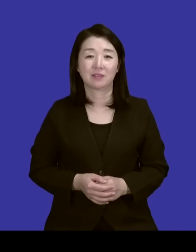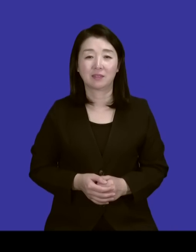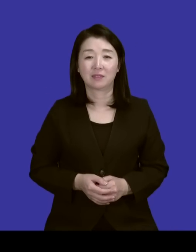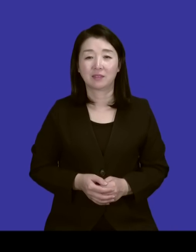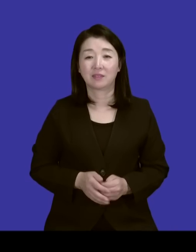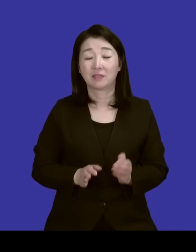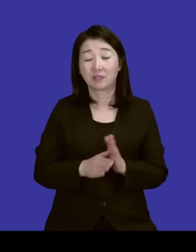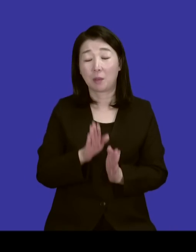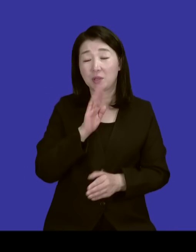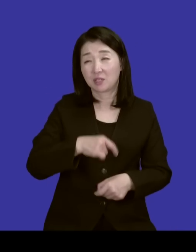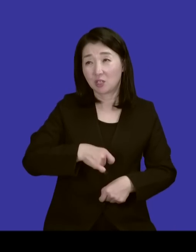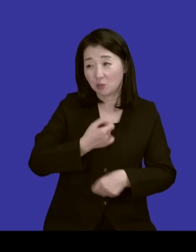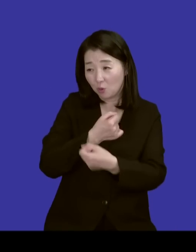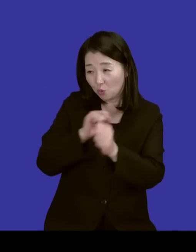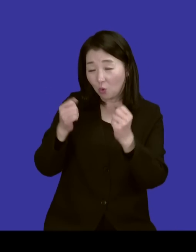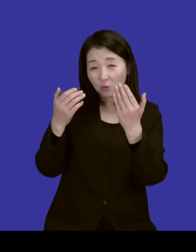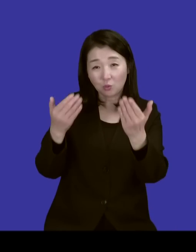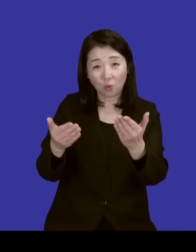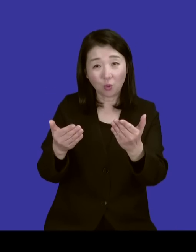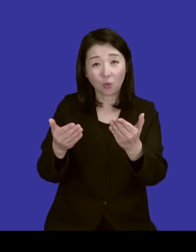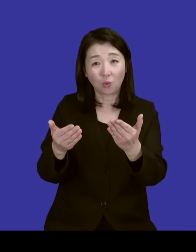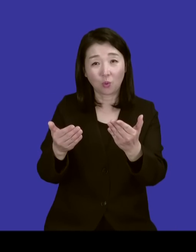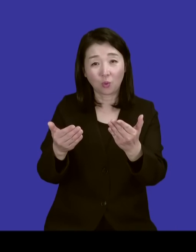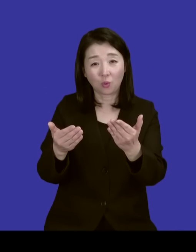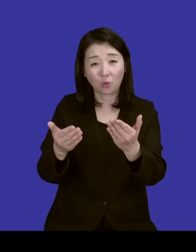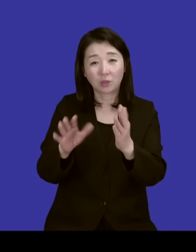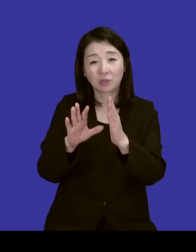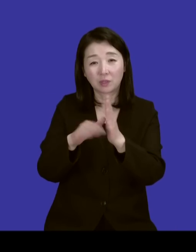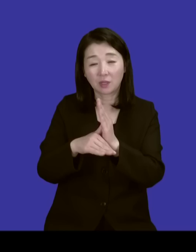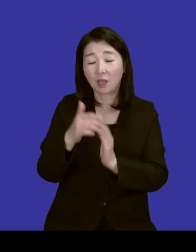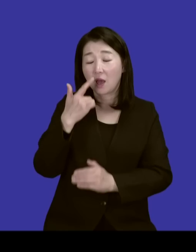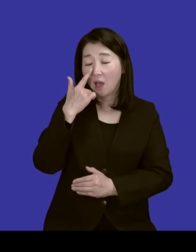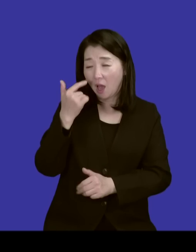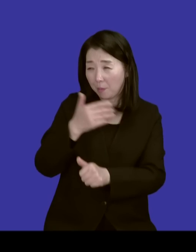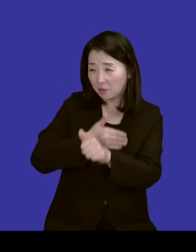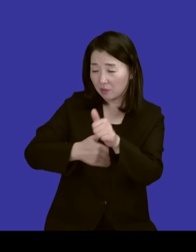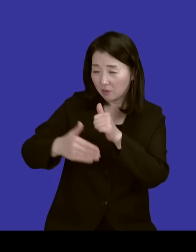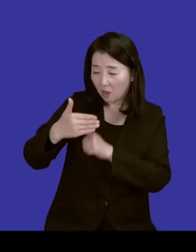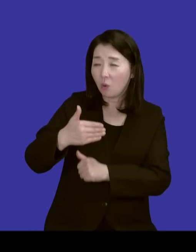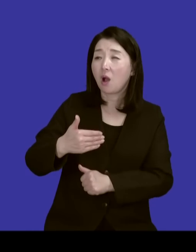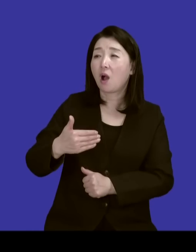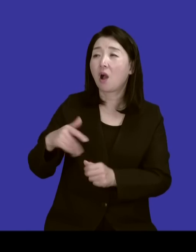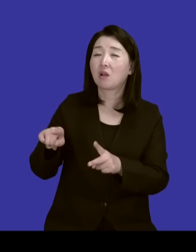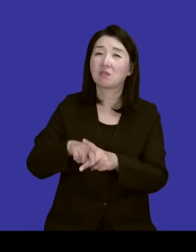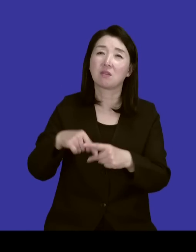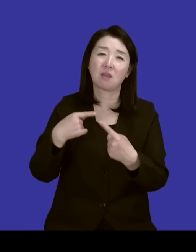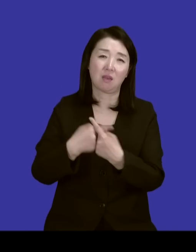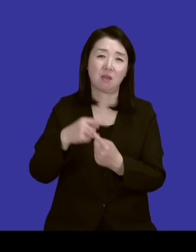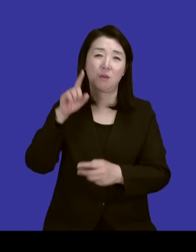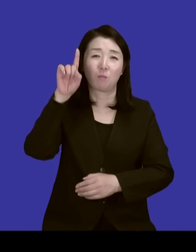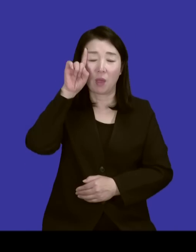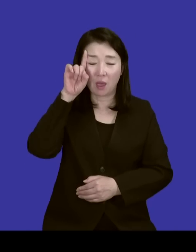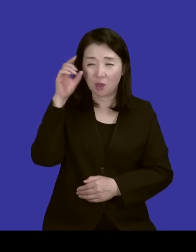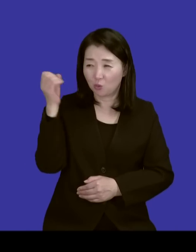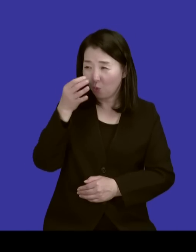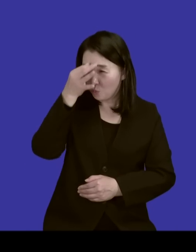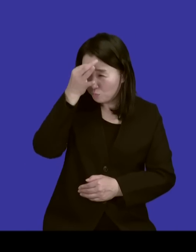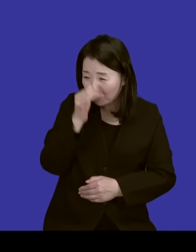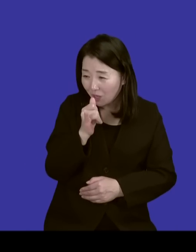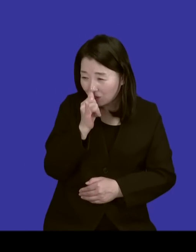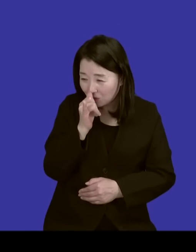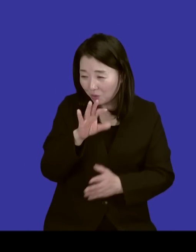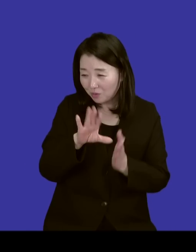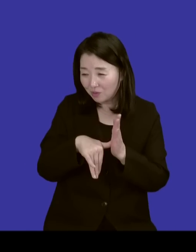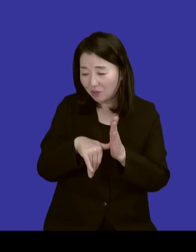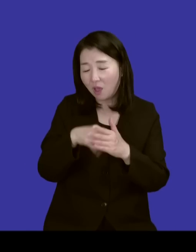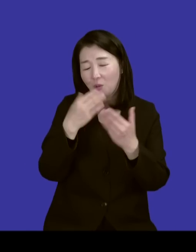제가 진실로 용서를 하게 되면서 그 아버지의 상황을 100% 이해를 하고 미안함을 가질 때 완전히